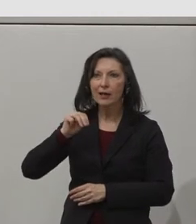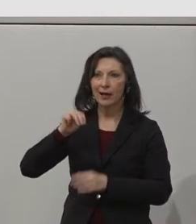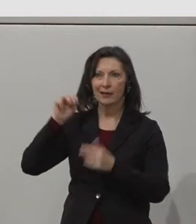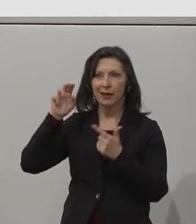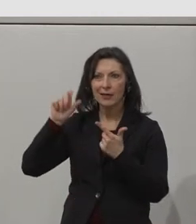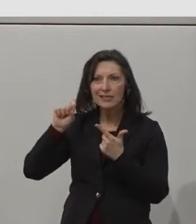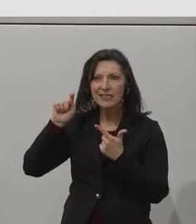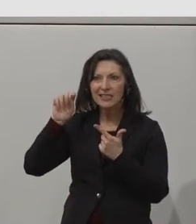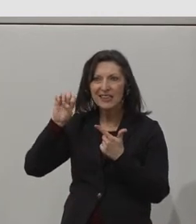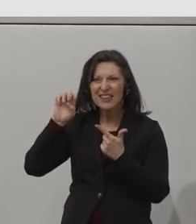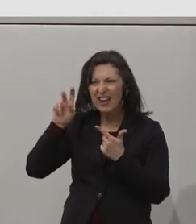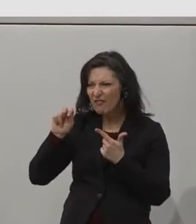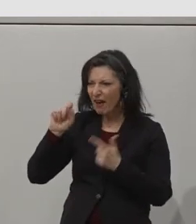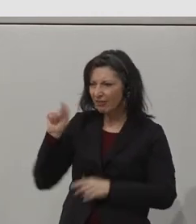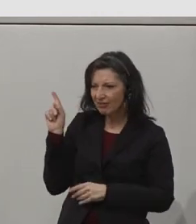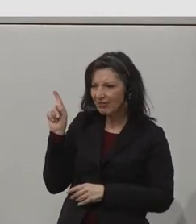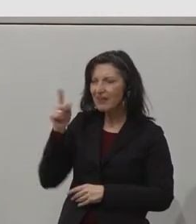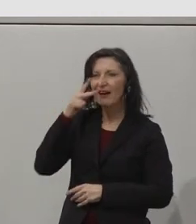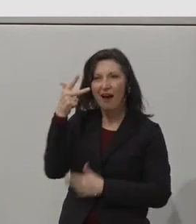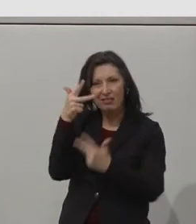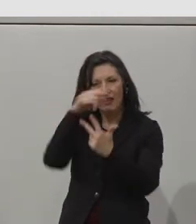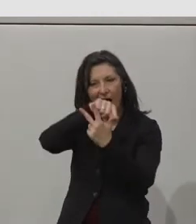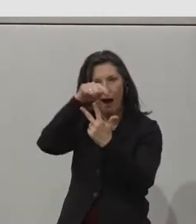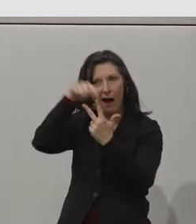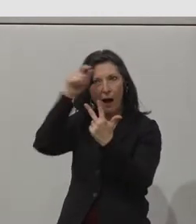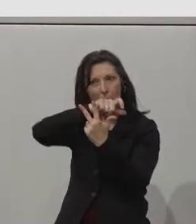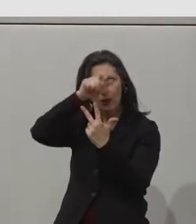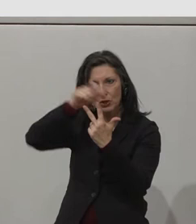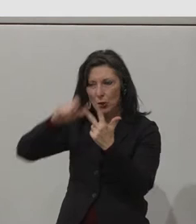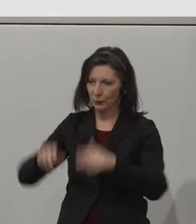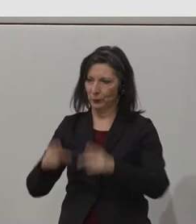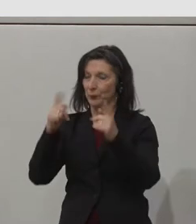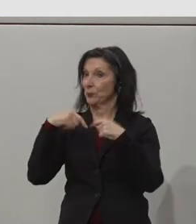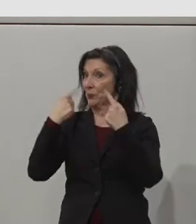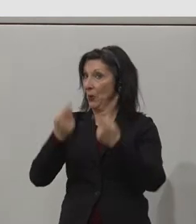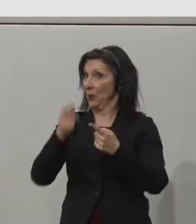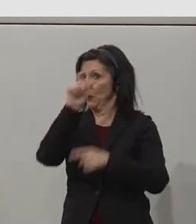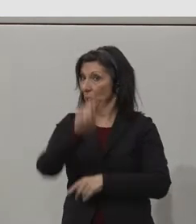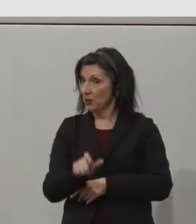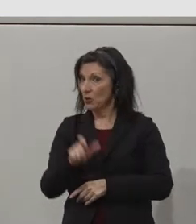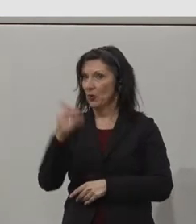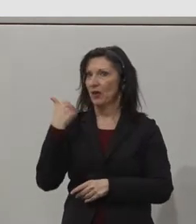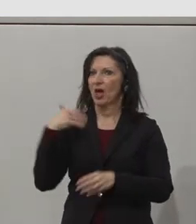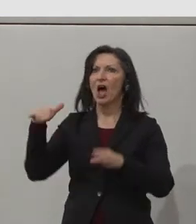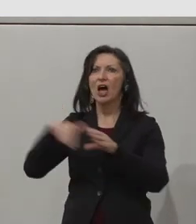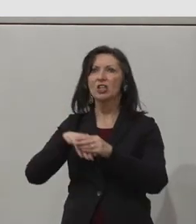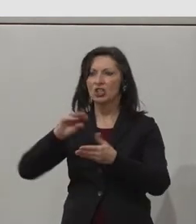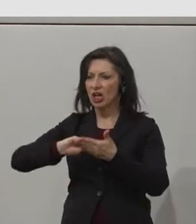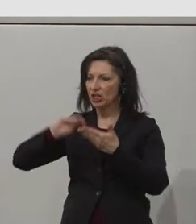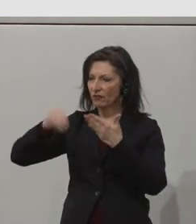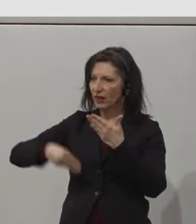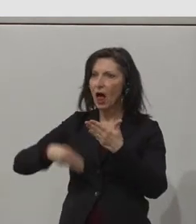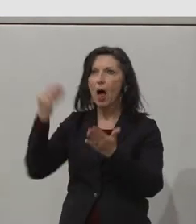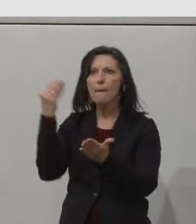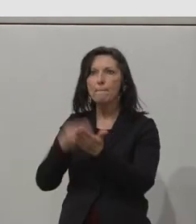have Chloe, who received a permanent contract in PayPal and Emma in Avalon, which is an